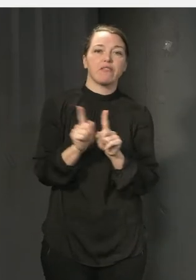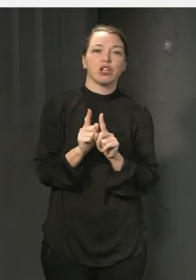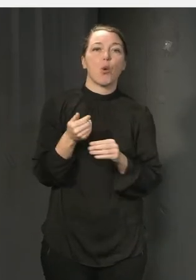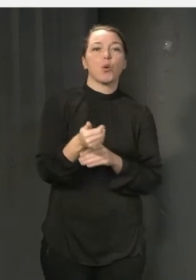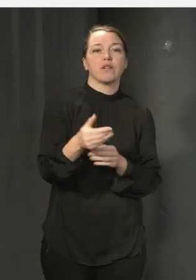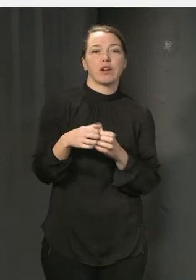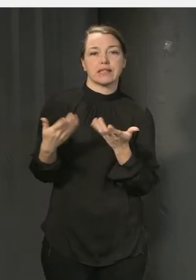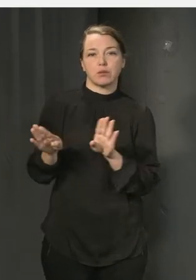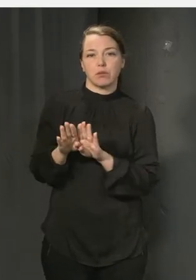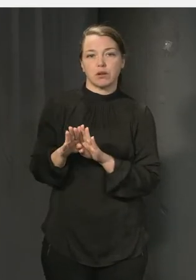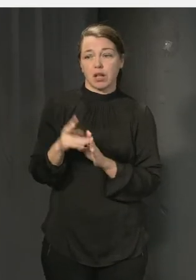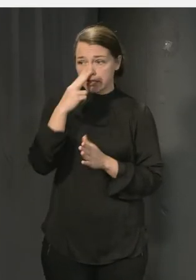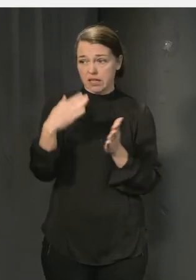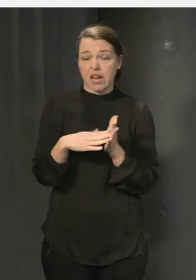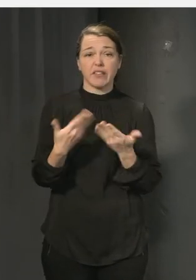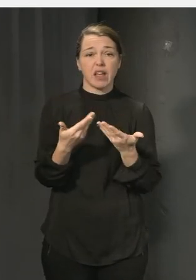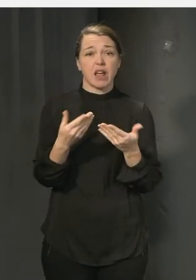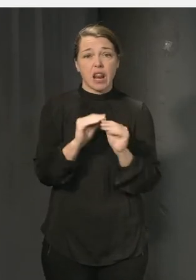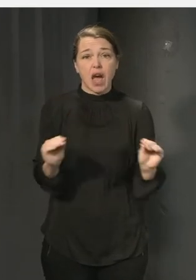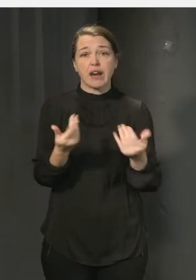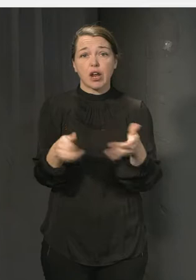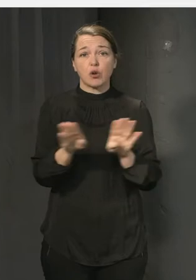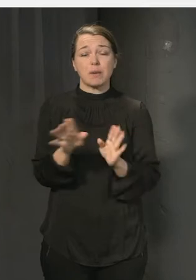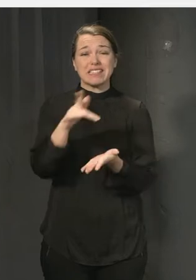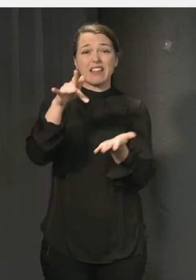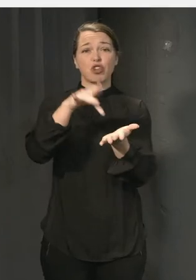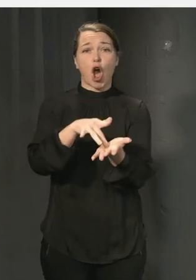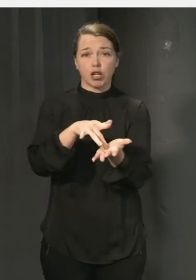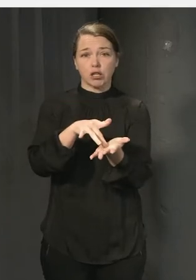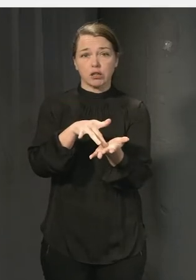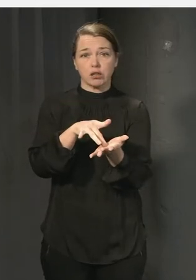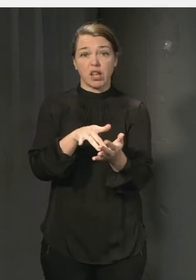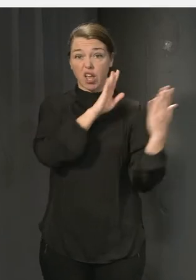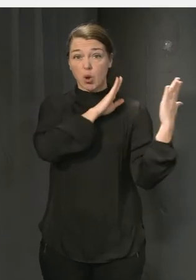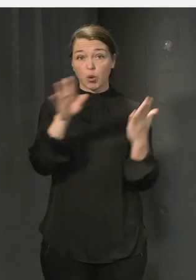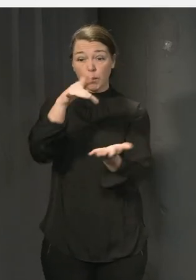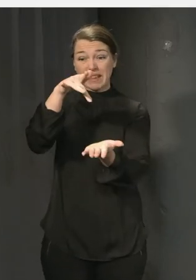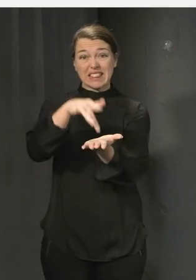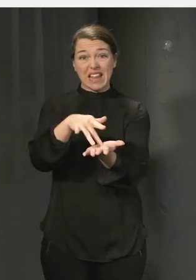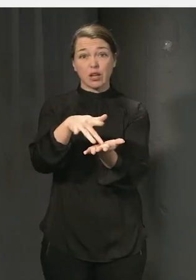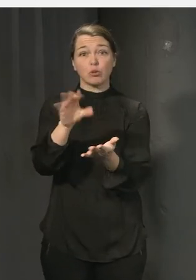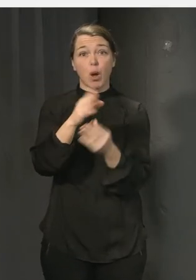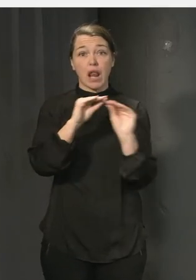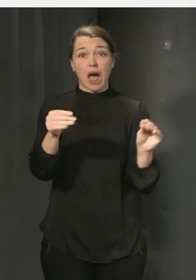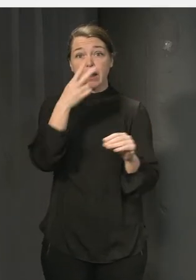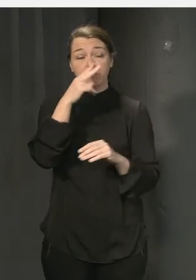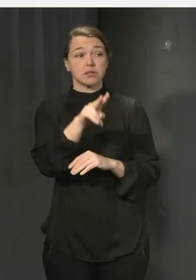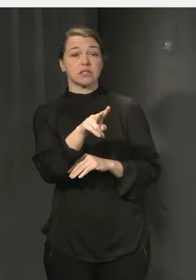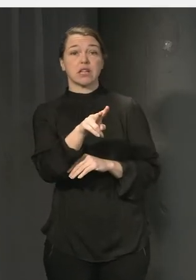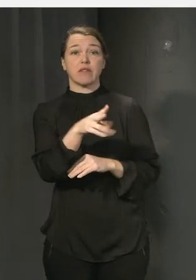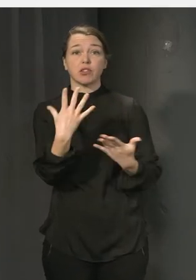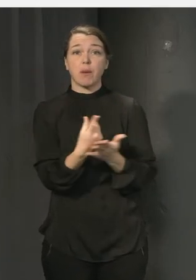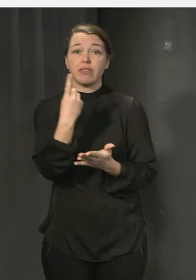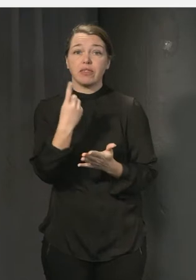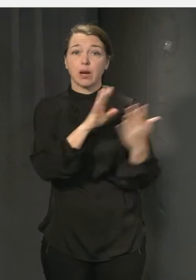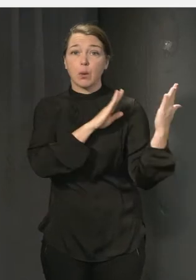placera lärarrum till exempel mer centralt i mitten av en korridor så de lättare får översikt. Det kan handla om sådana saker